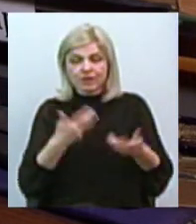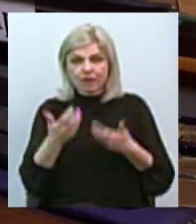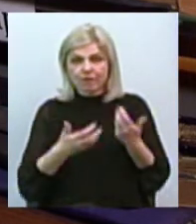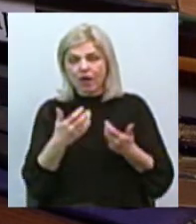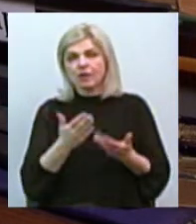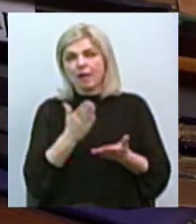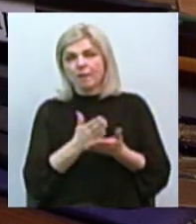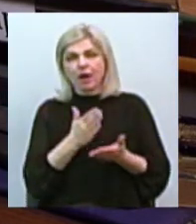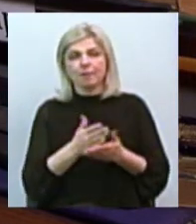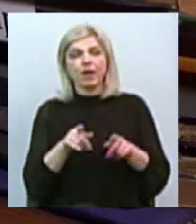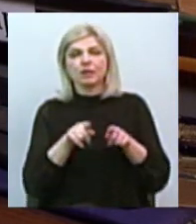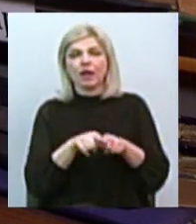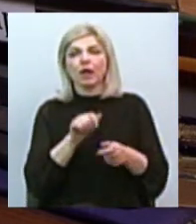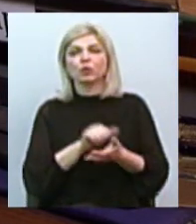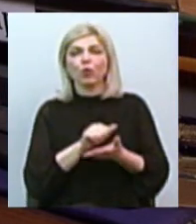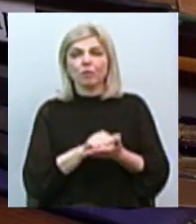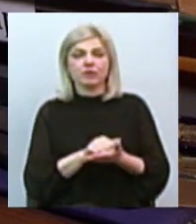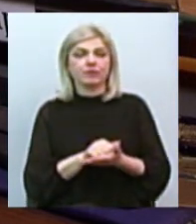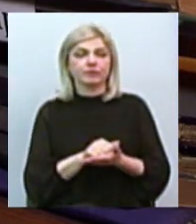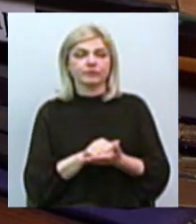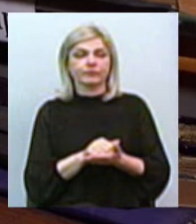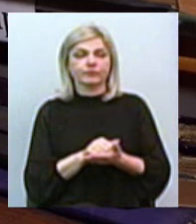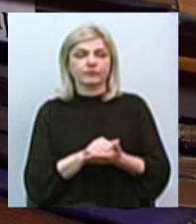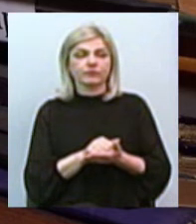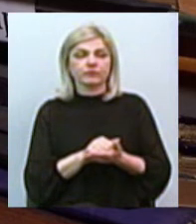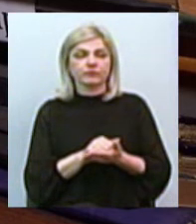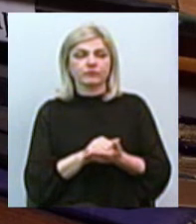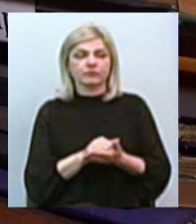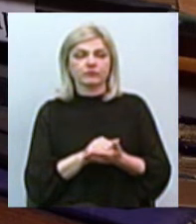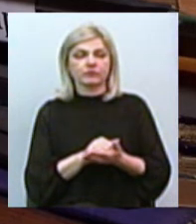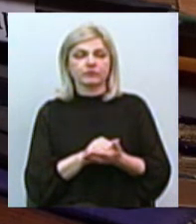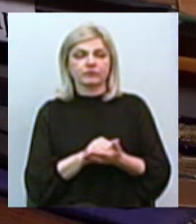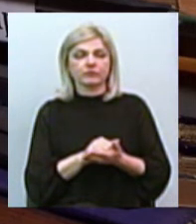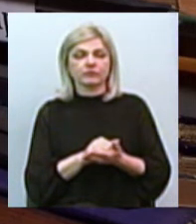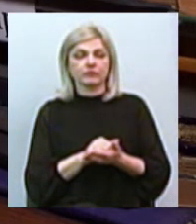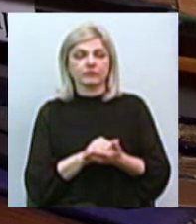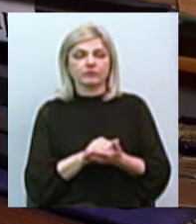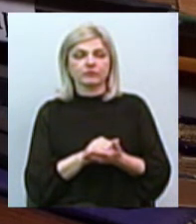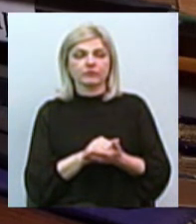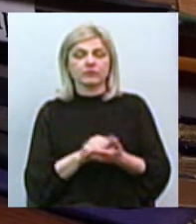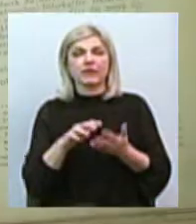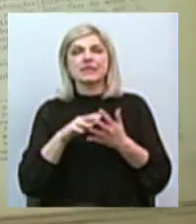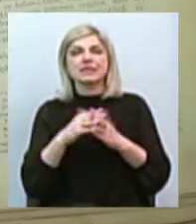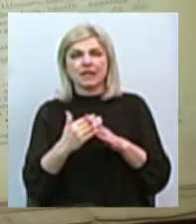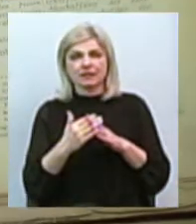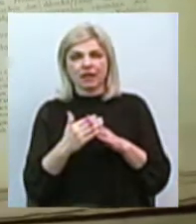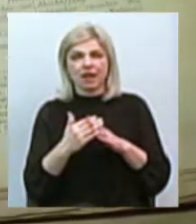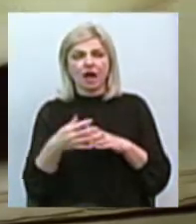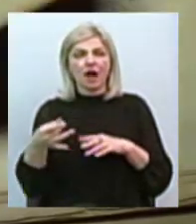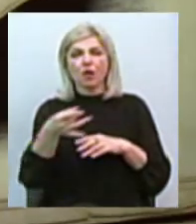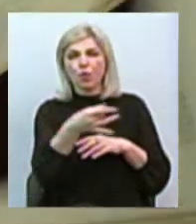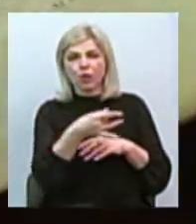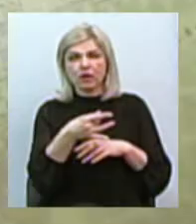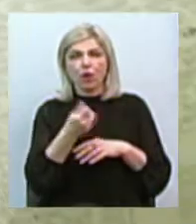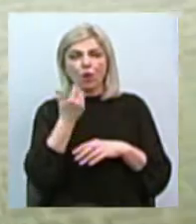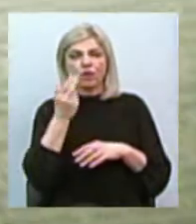маємо такі документи в основному по сільських районах села, Коли